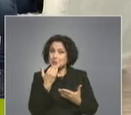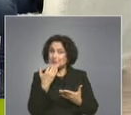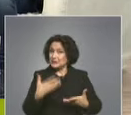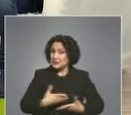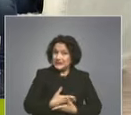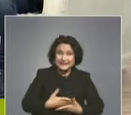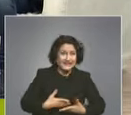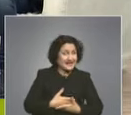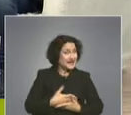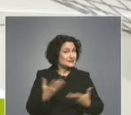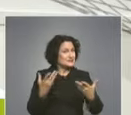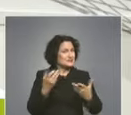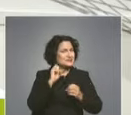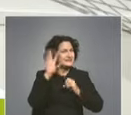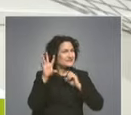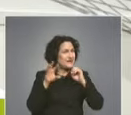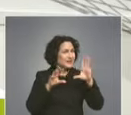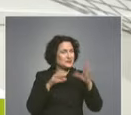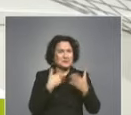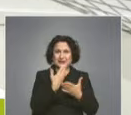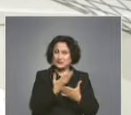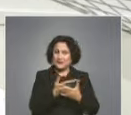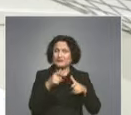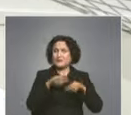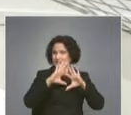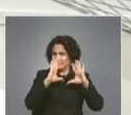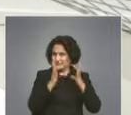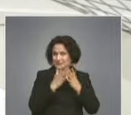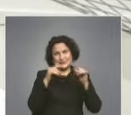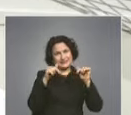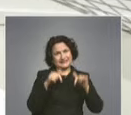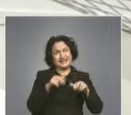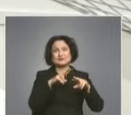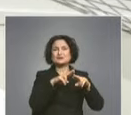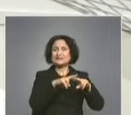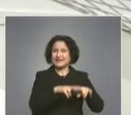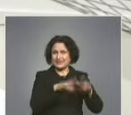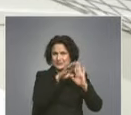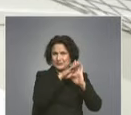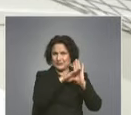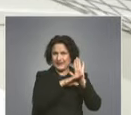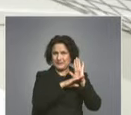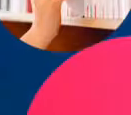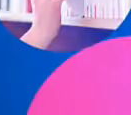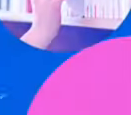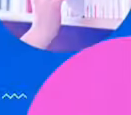интересно цветно предложение. Това беше всичко в предаването за днес. Останете с програмата на БНТ-2.